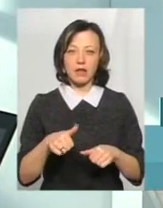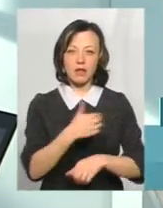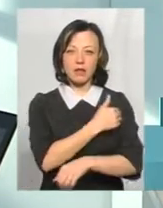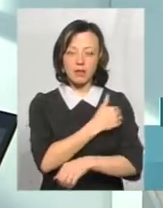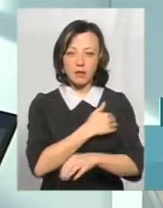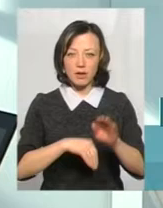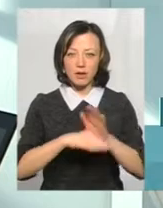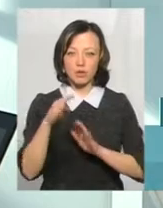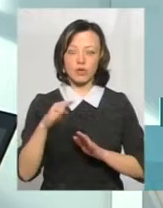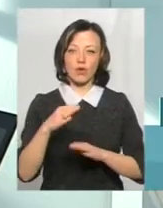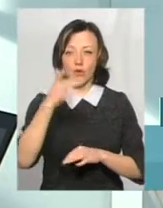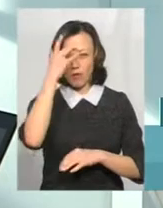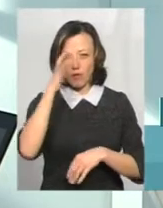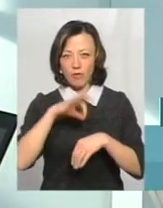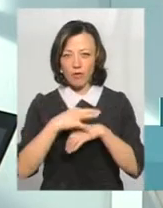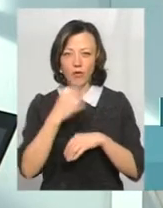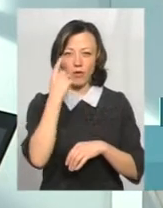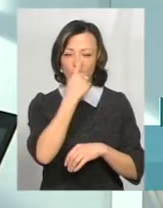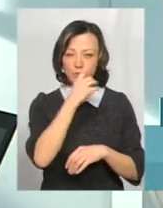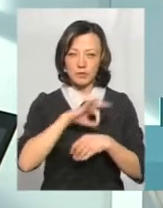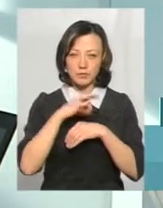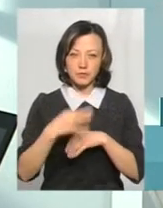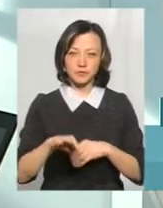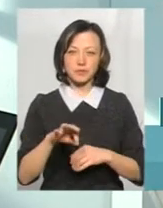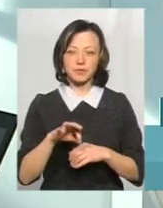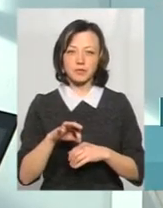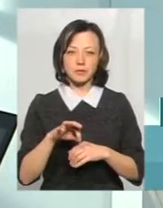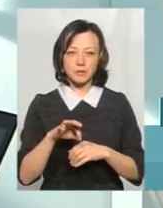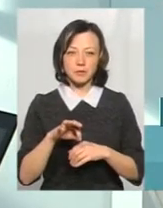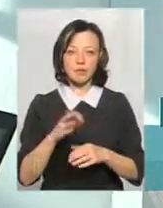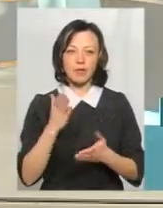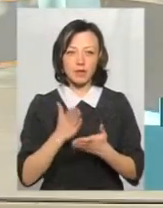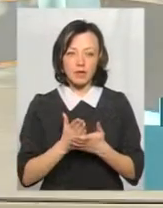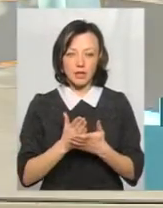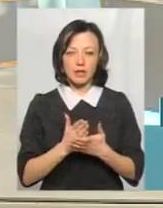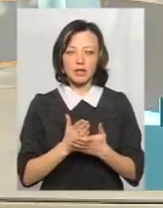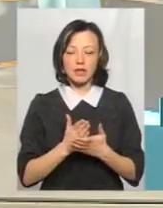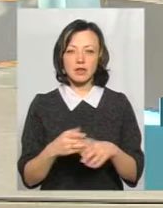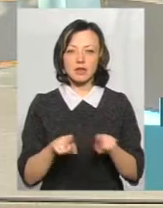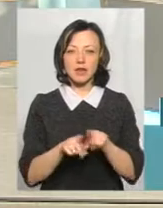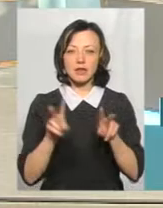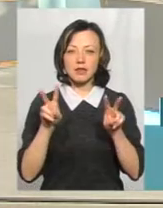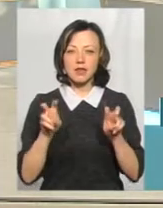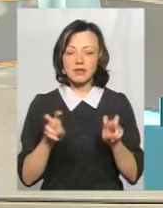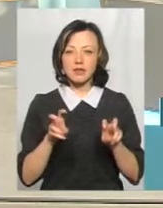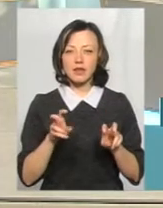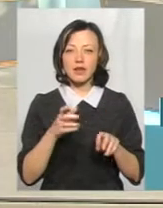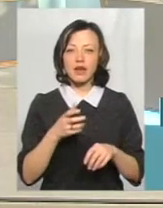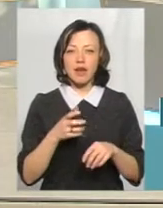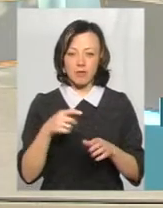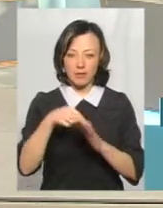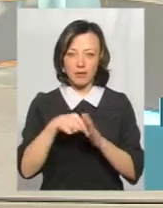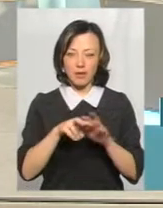інтоксікації, болю в голові, болю в очних яблуках. Є так називаємий респіраторний синдром